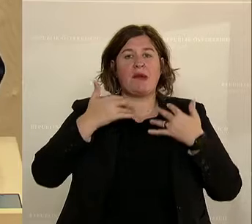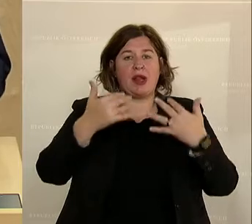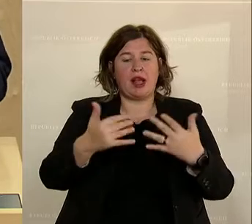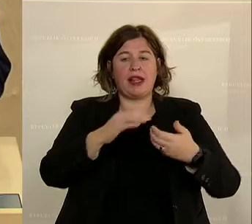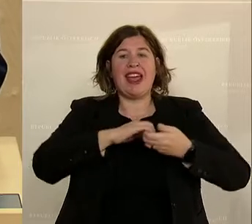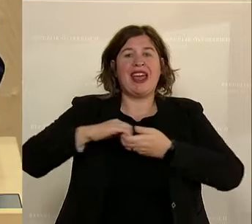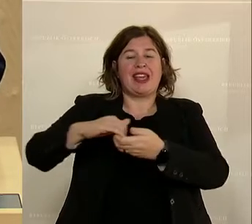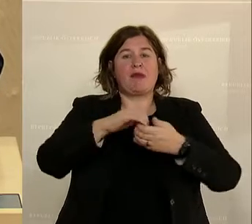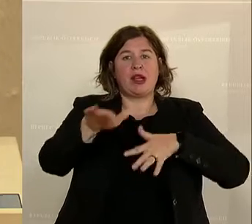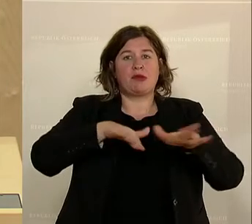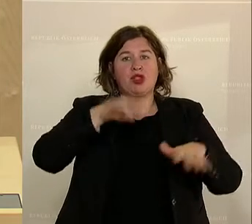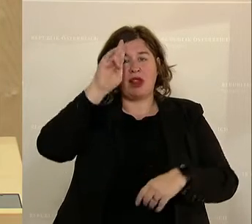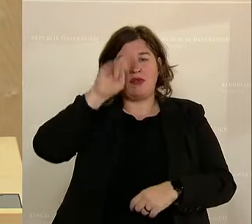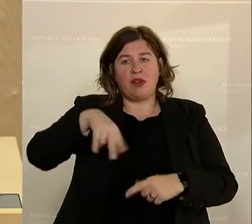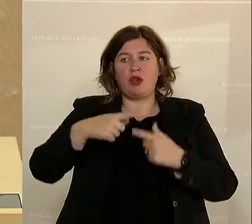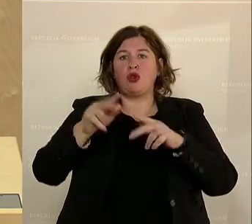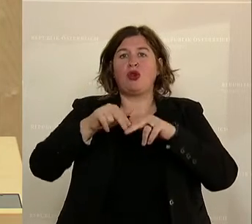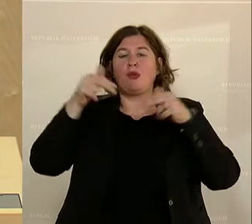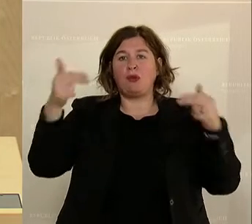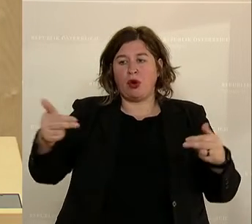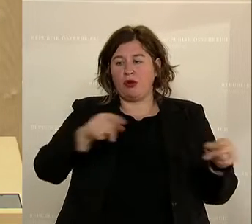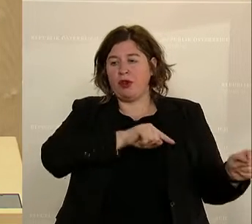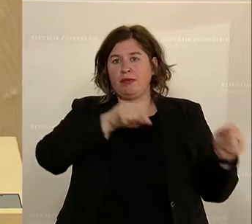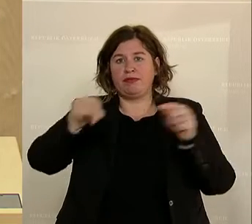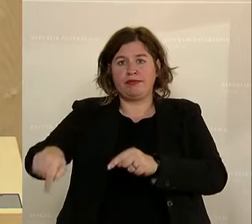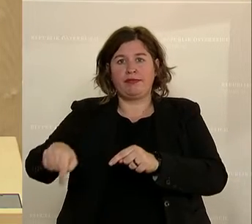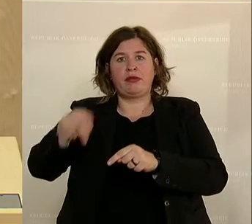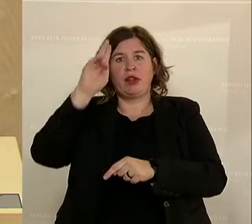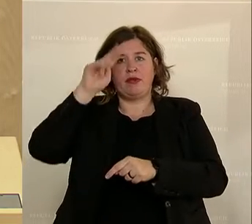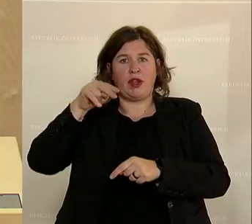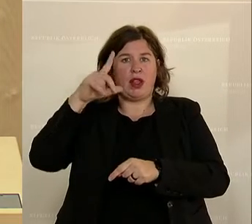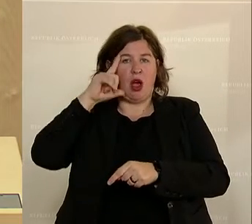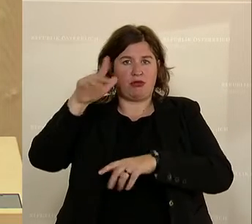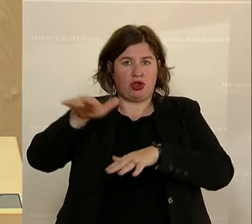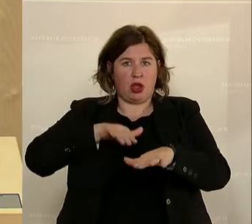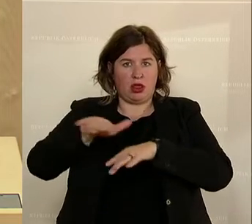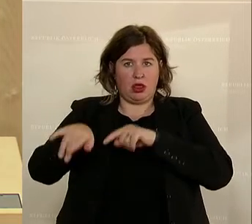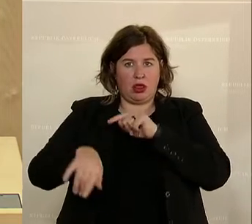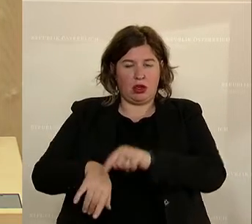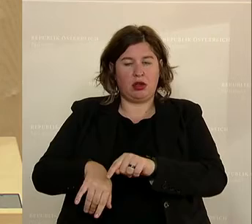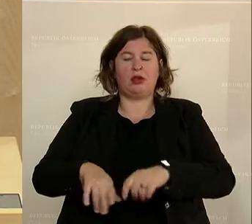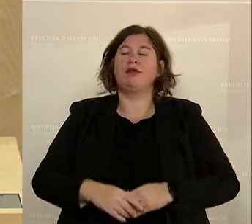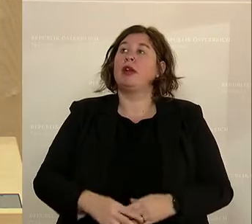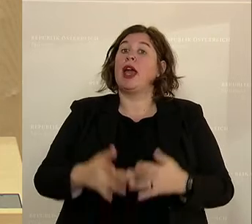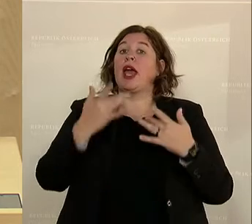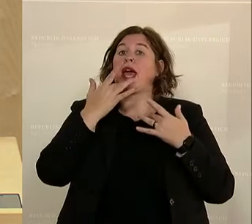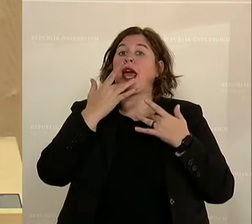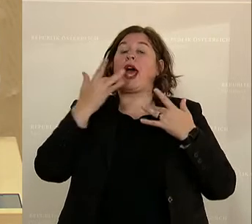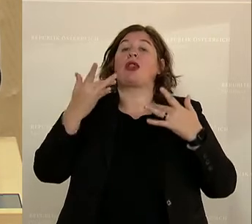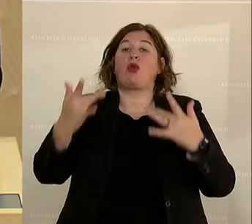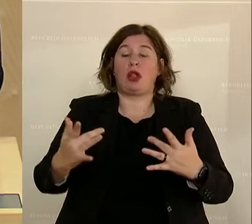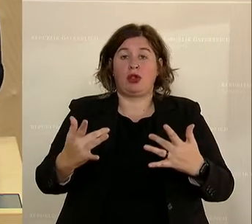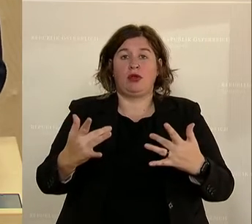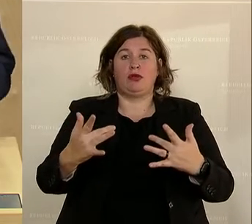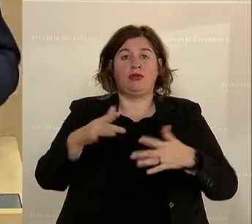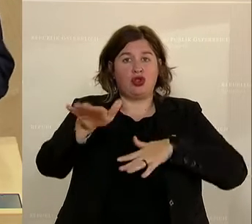Wien und dem Bund nach Wien in die Hauptstadt. Und an dieser Stelle eine Gratulation an